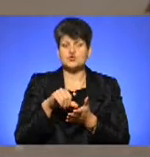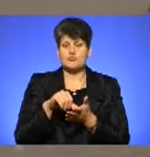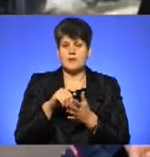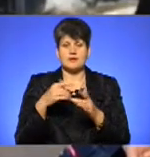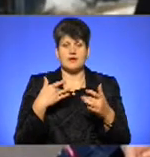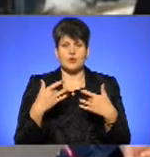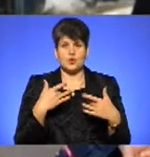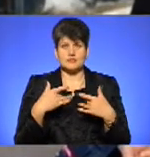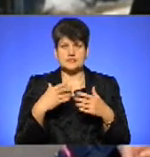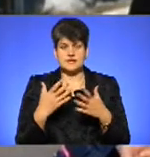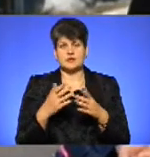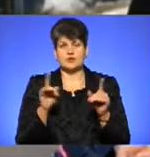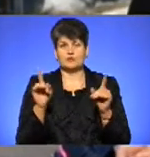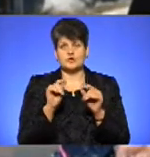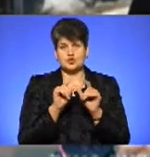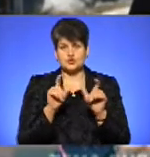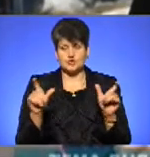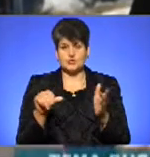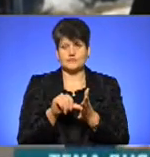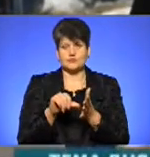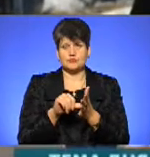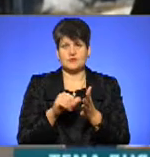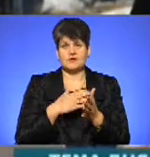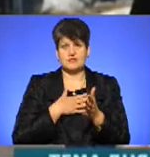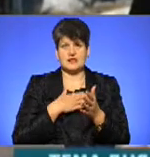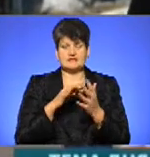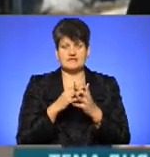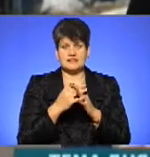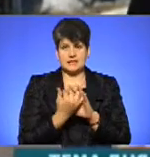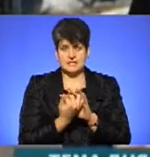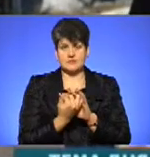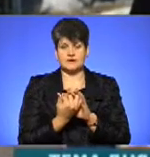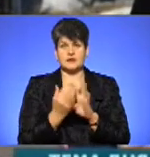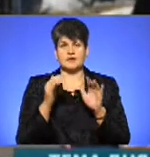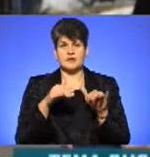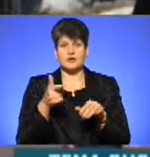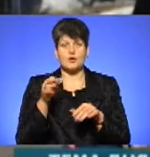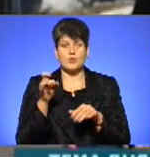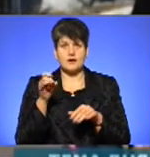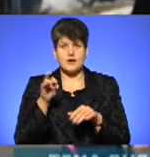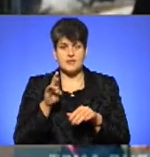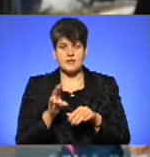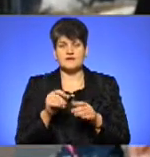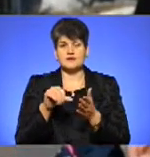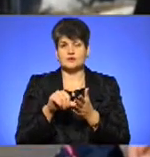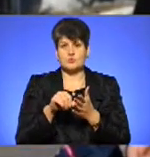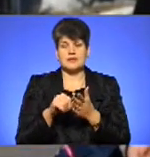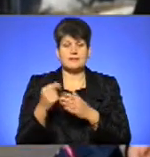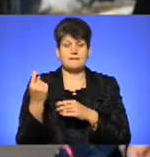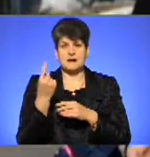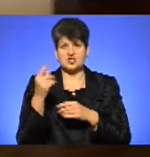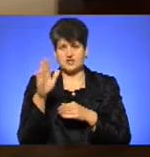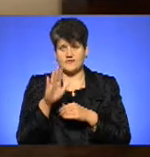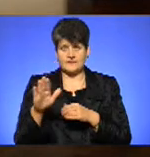концертах в музичній школі, виступала в нас в селі на хвилях горення, виступала на перше